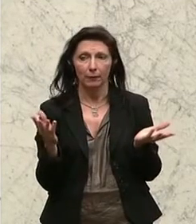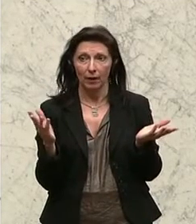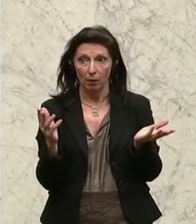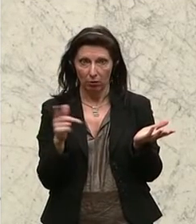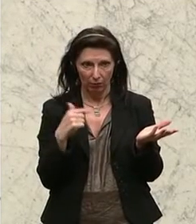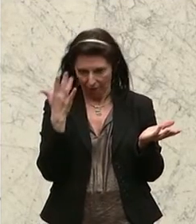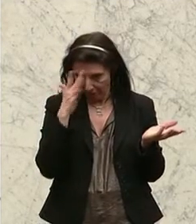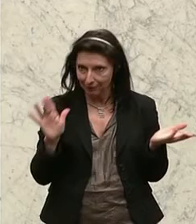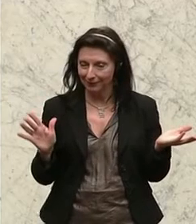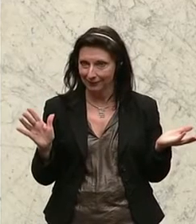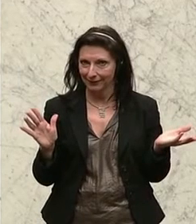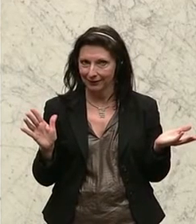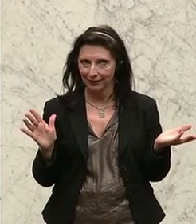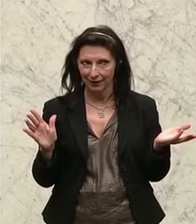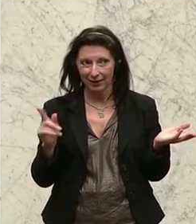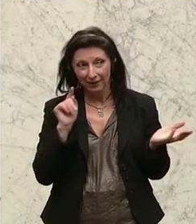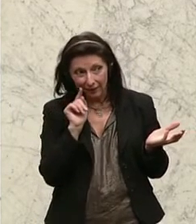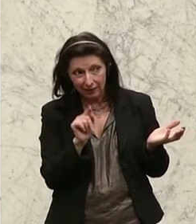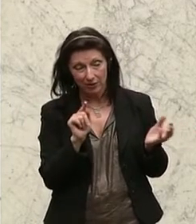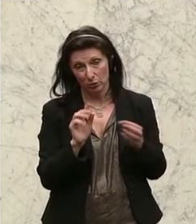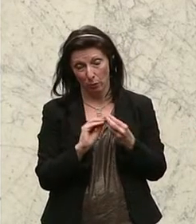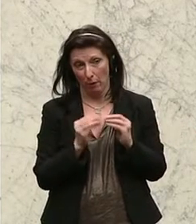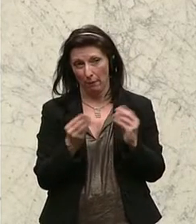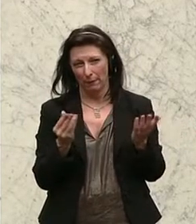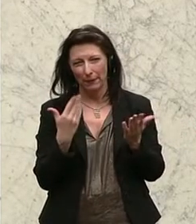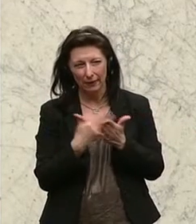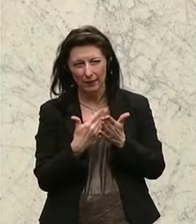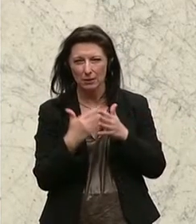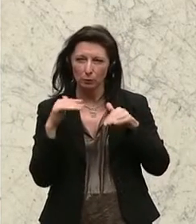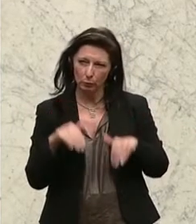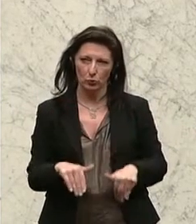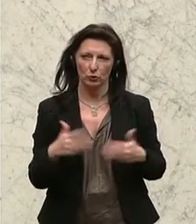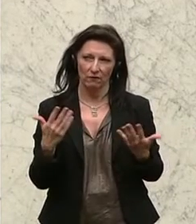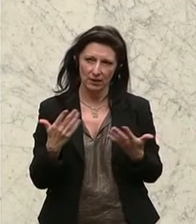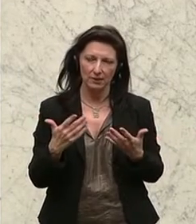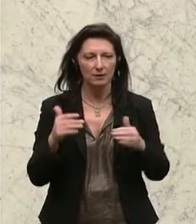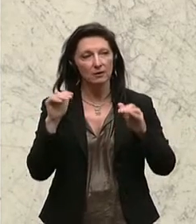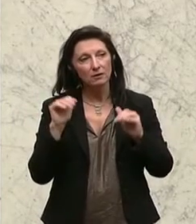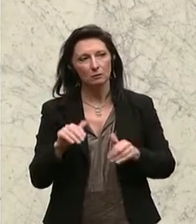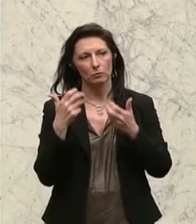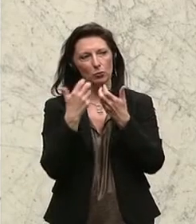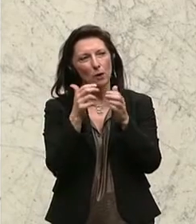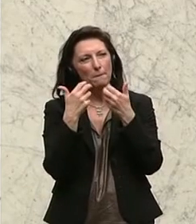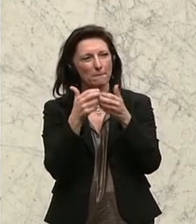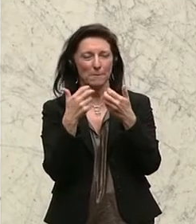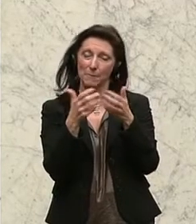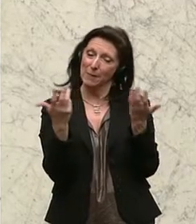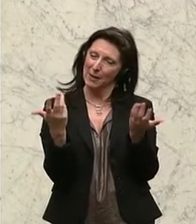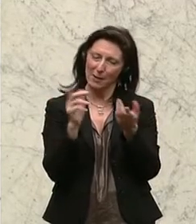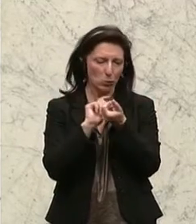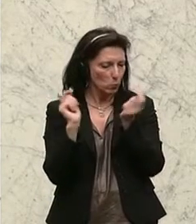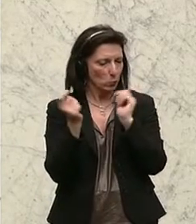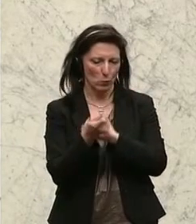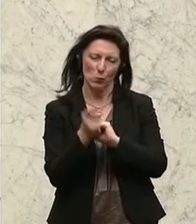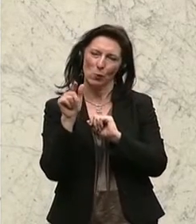sagen. Das ist die Problematik an dem Ganzen. Und deswegen müssen wir an einer Darstellung dieses Berichts arbeiten, der eben genau diese